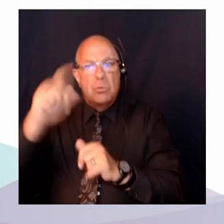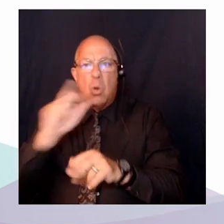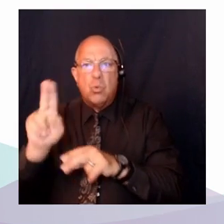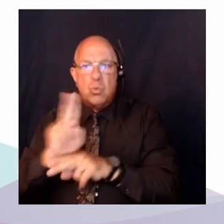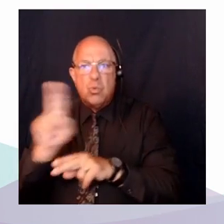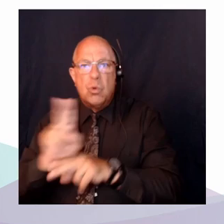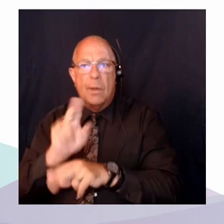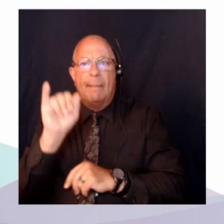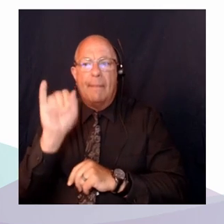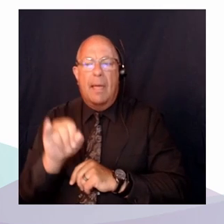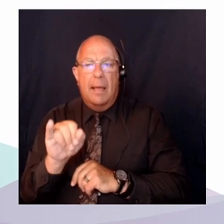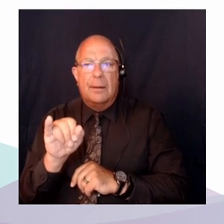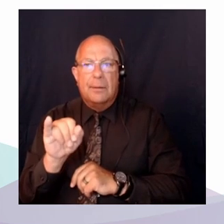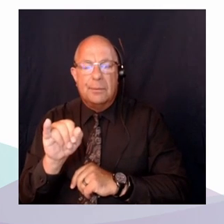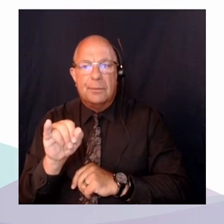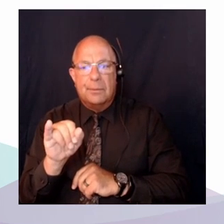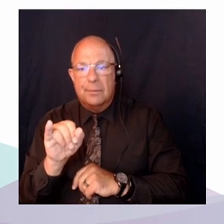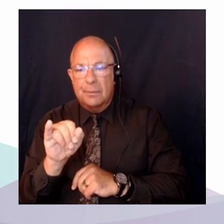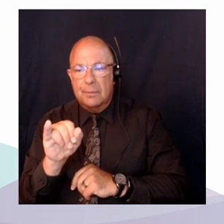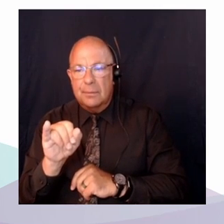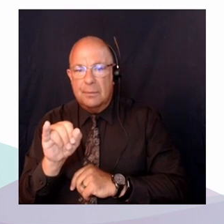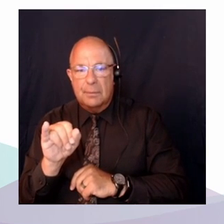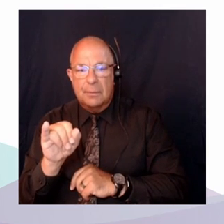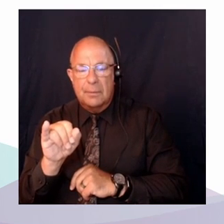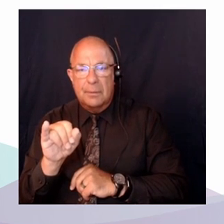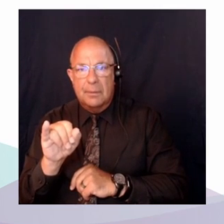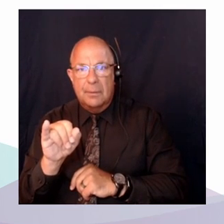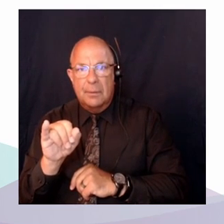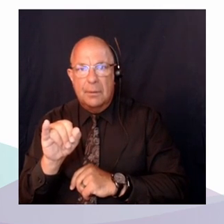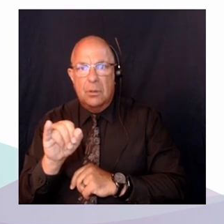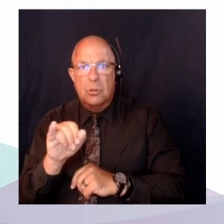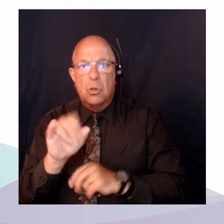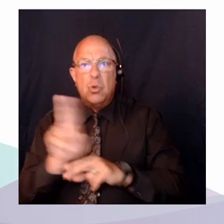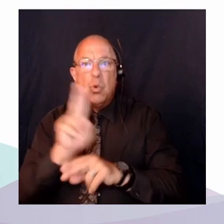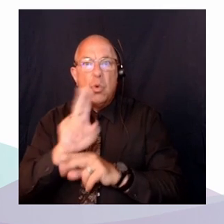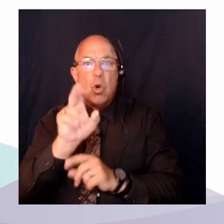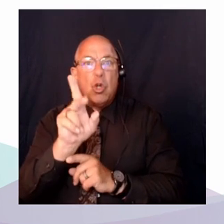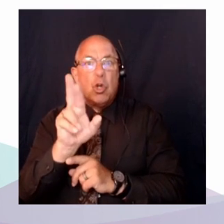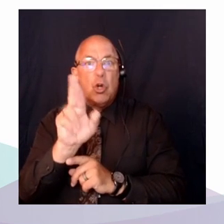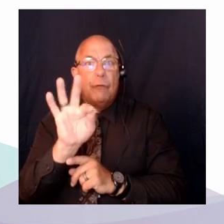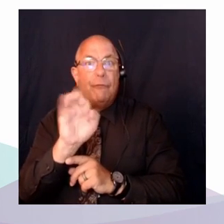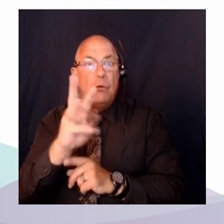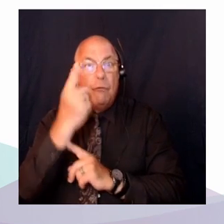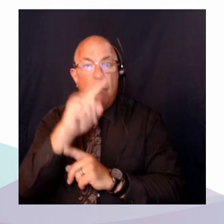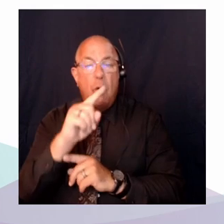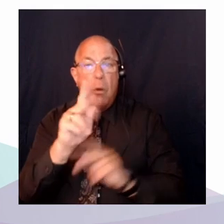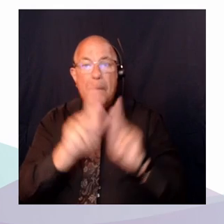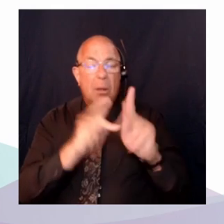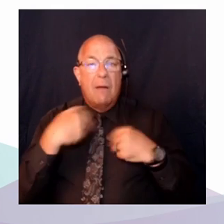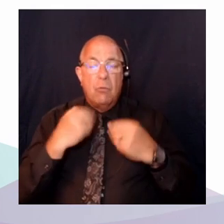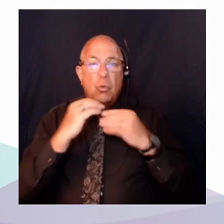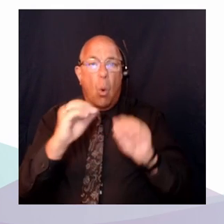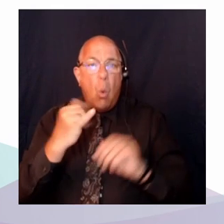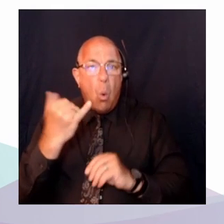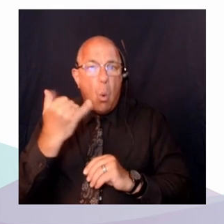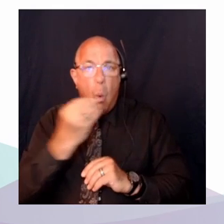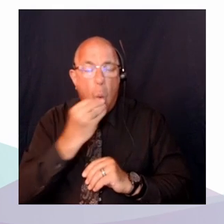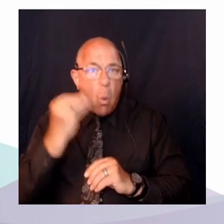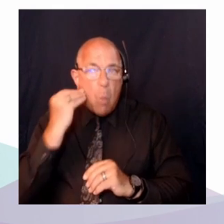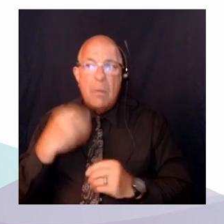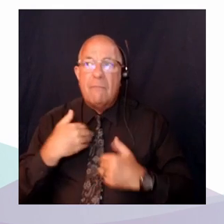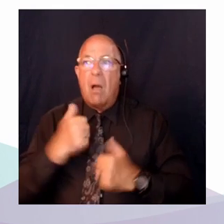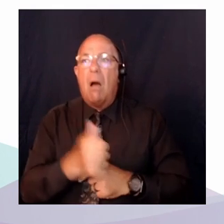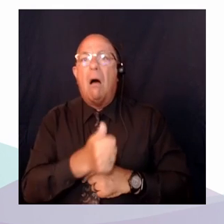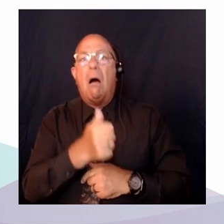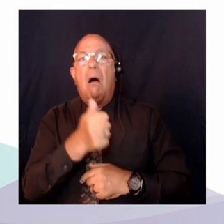peut-être pas intimement lié à la COVID-19, mais qui me semble quand même avoir été